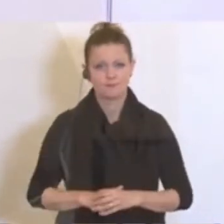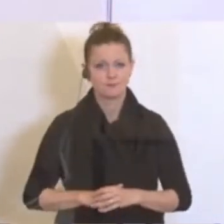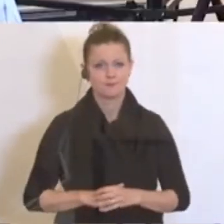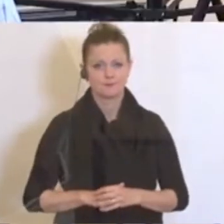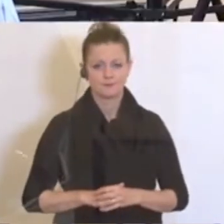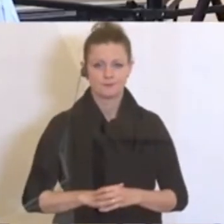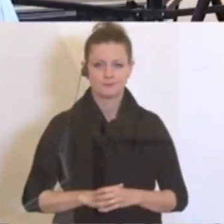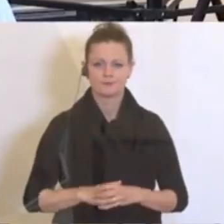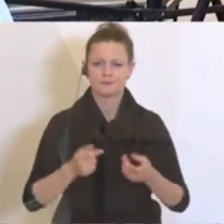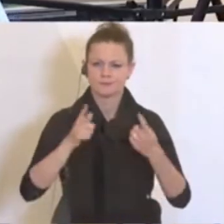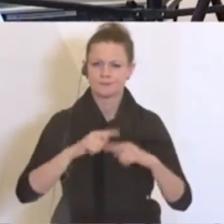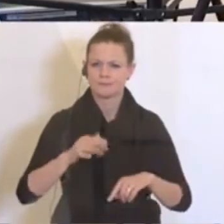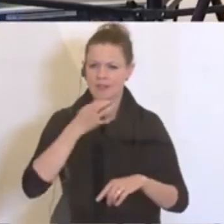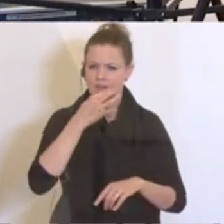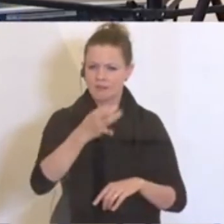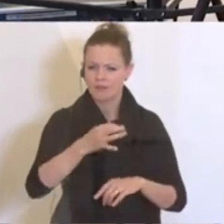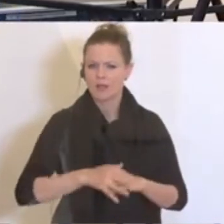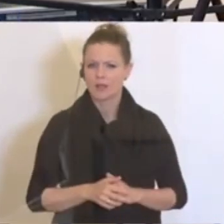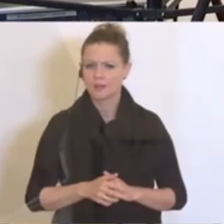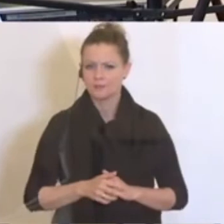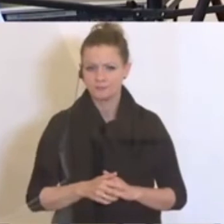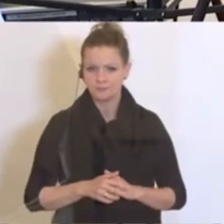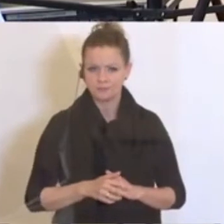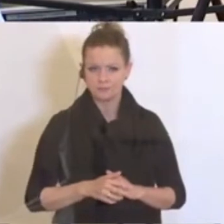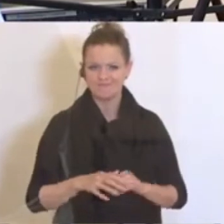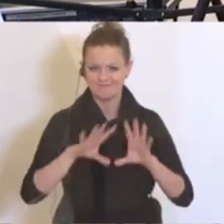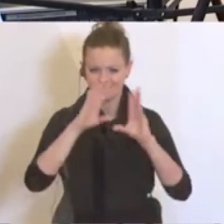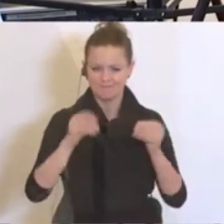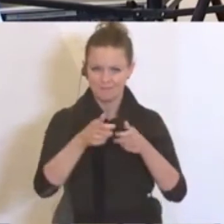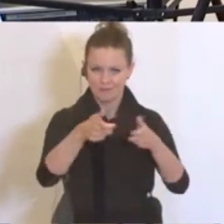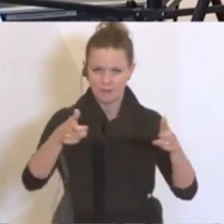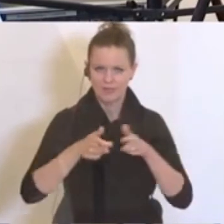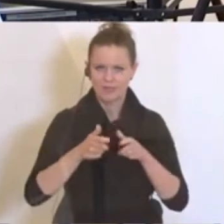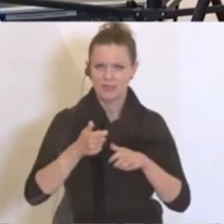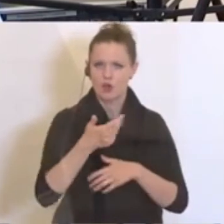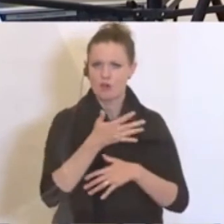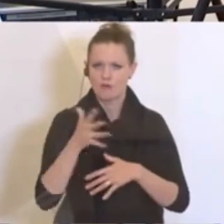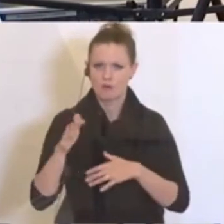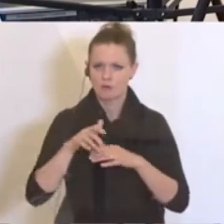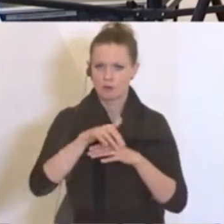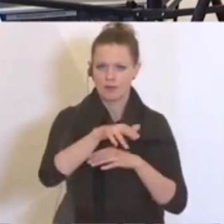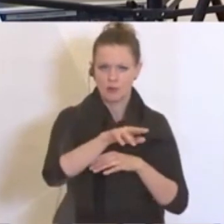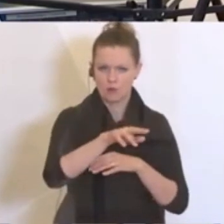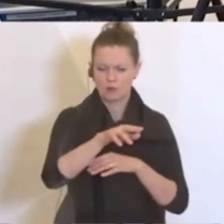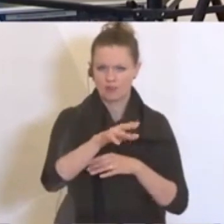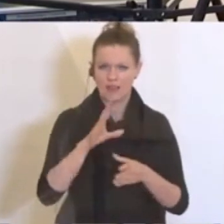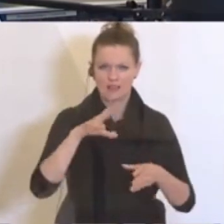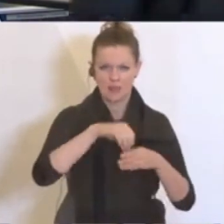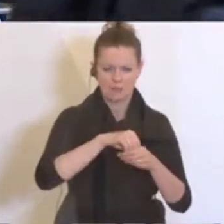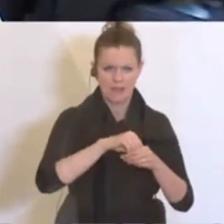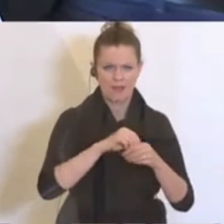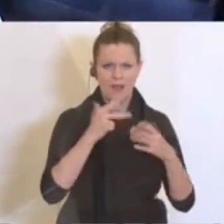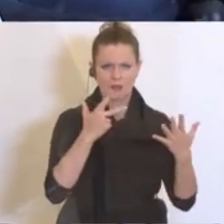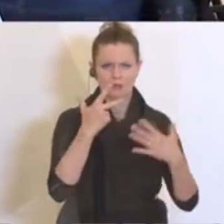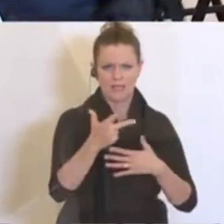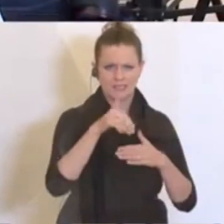Dann nächste Frage, ist dieses ganze Paket von 500 Millionen Teil des 38 Milliarden Steuerpakets oder ist das was extra?